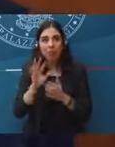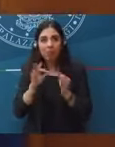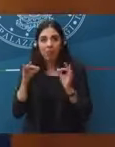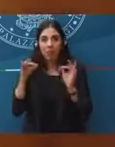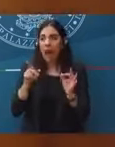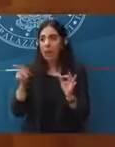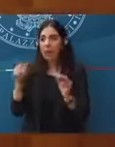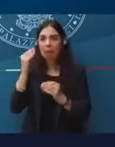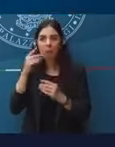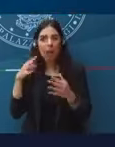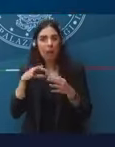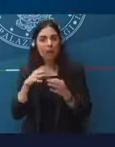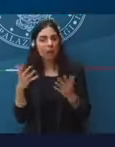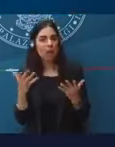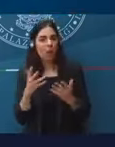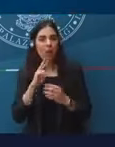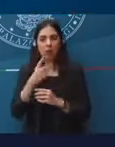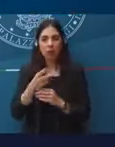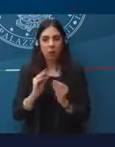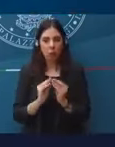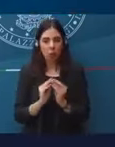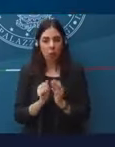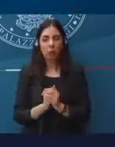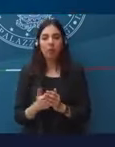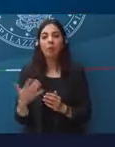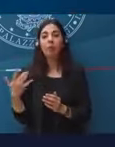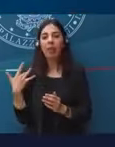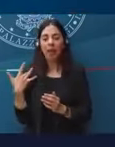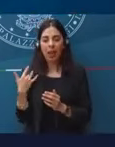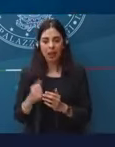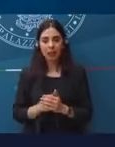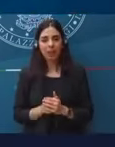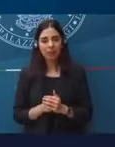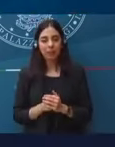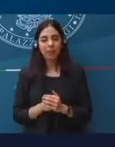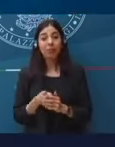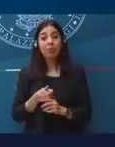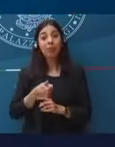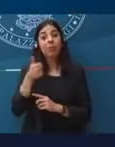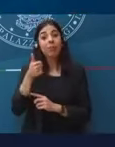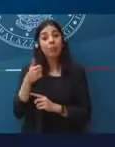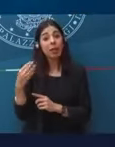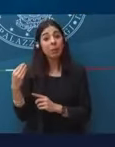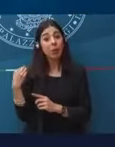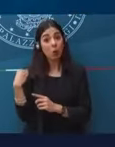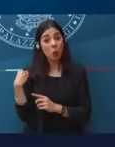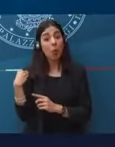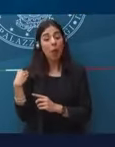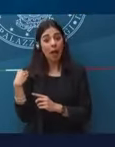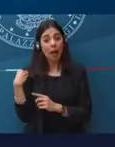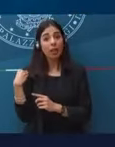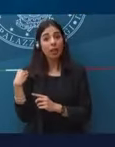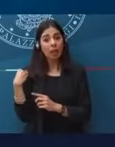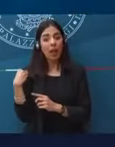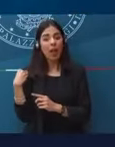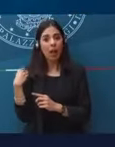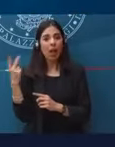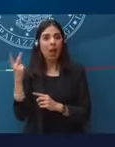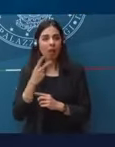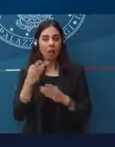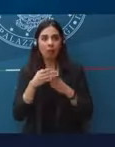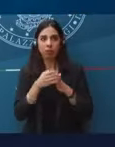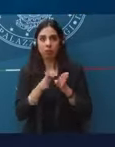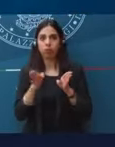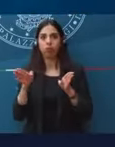Grazie, grazie. Dunque, la prima domanda è molto, francamente, molto vasta e mi trovo